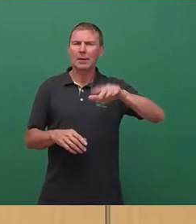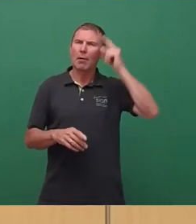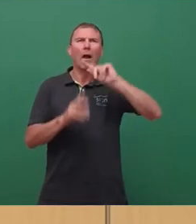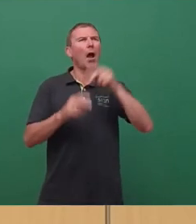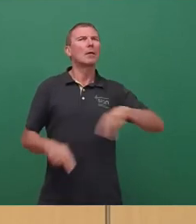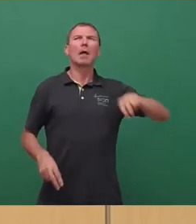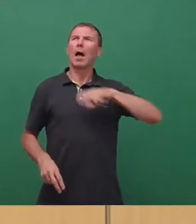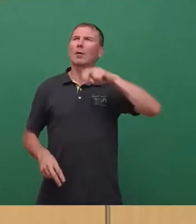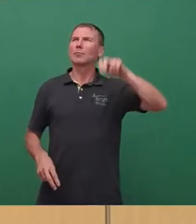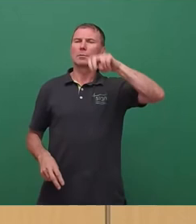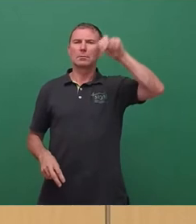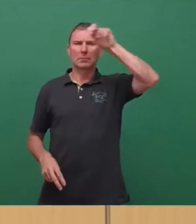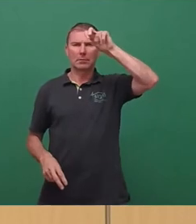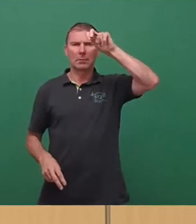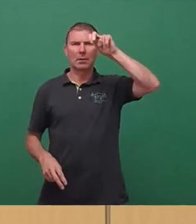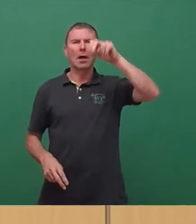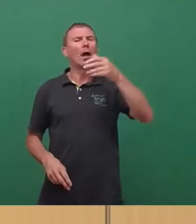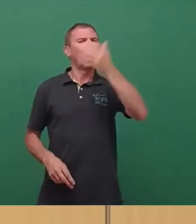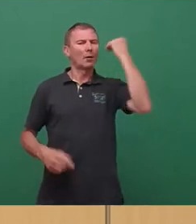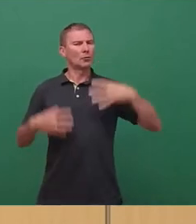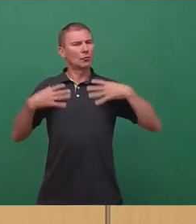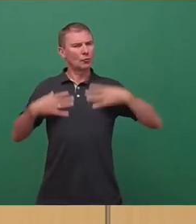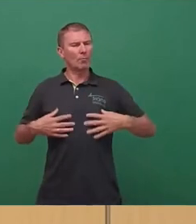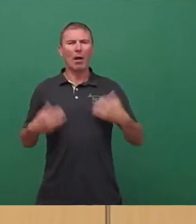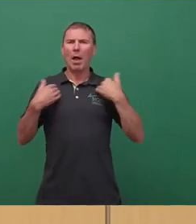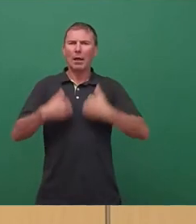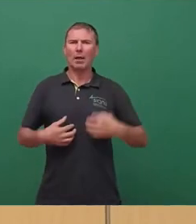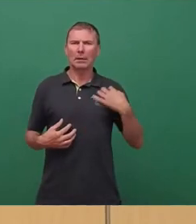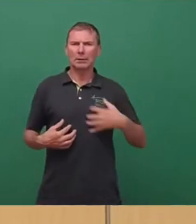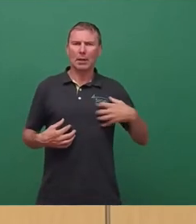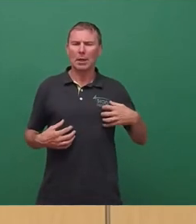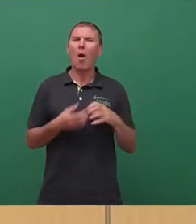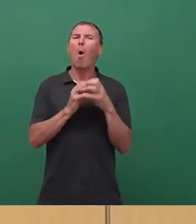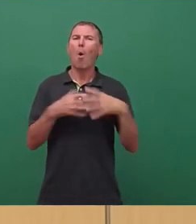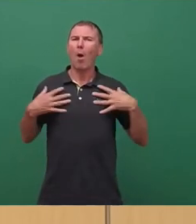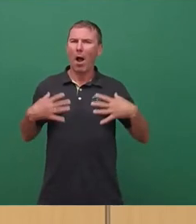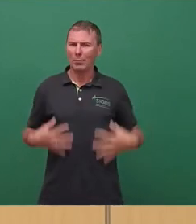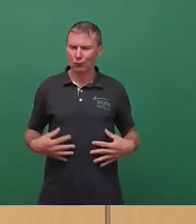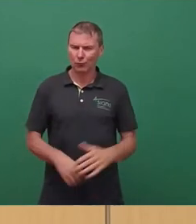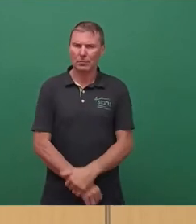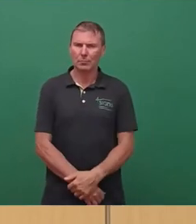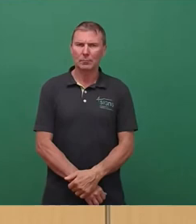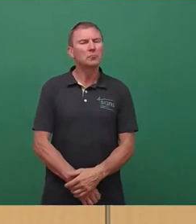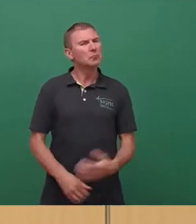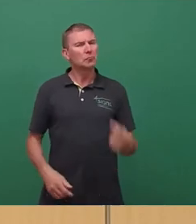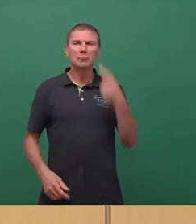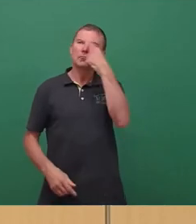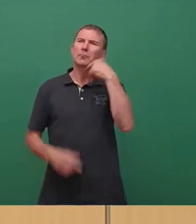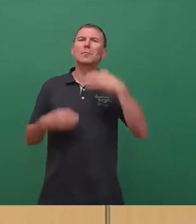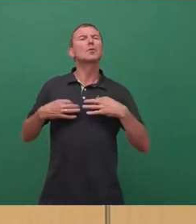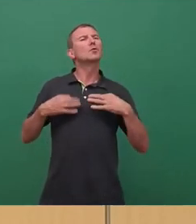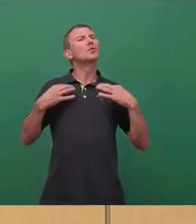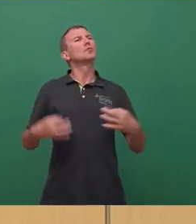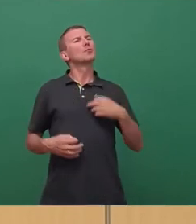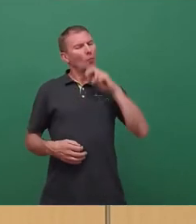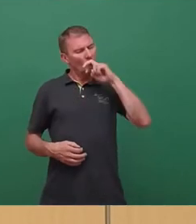Er trug ein sommerlich kariertes Sakko in Sandorange und war zufrieden mit sich. Doch